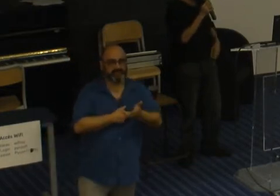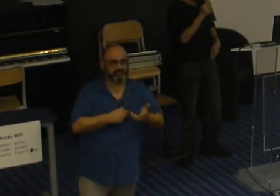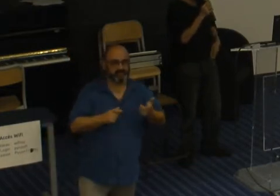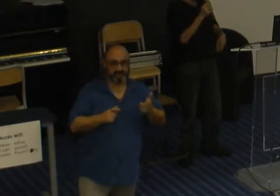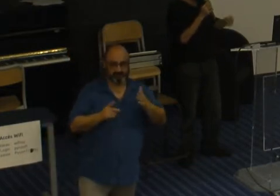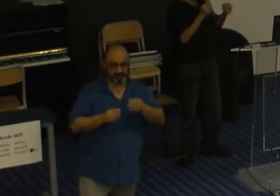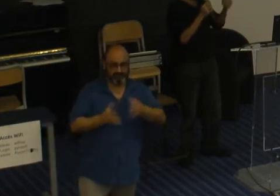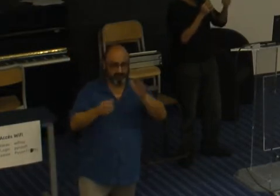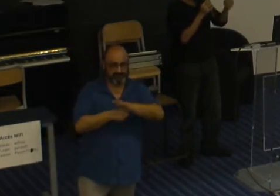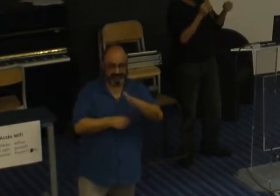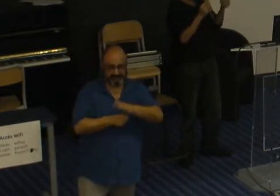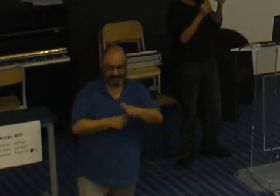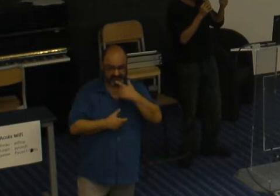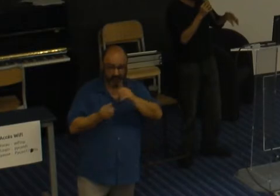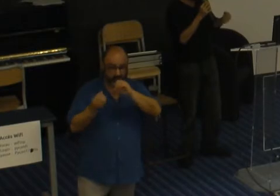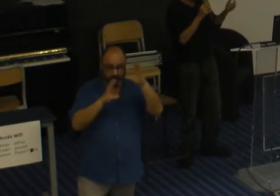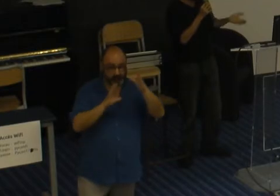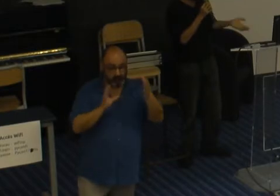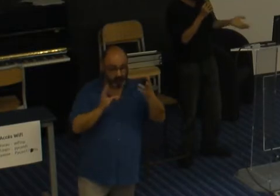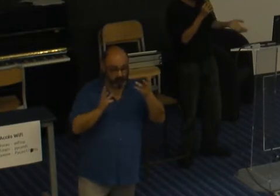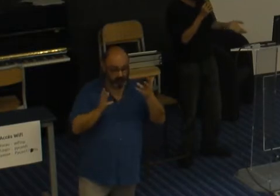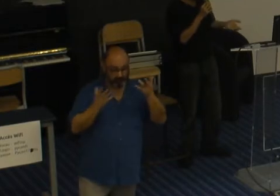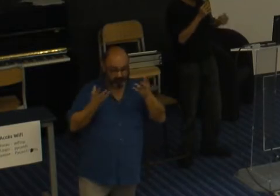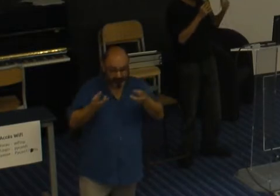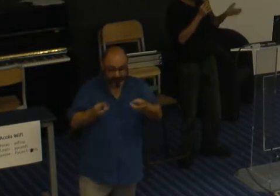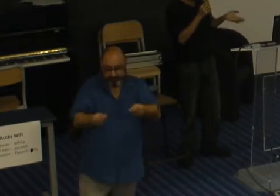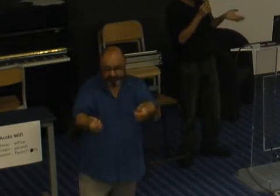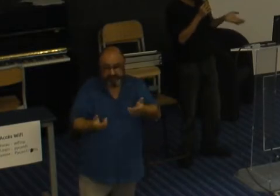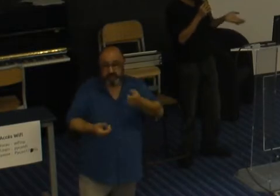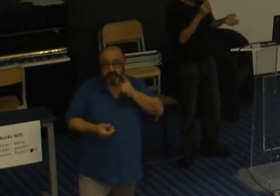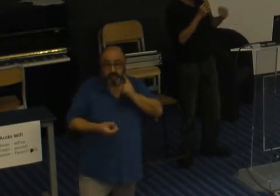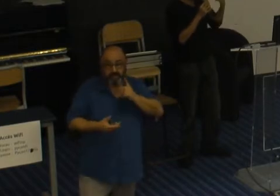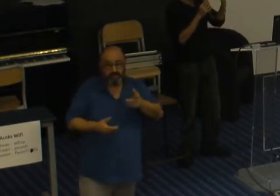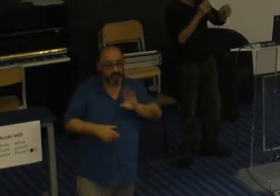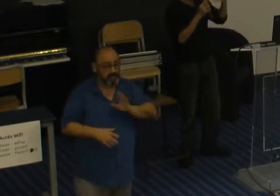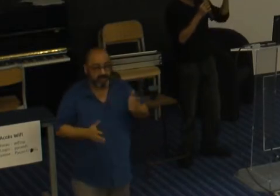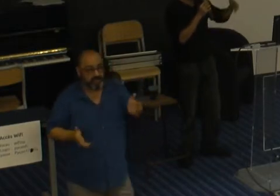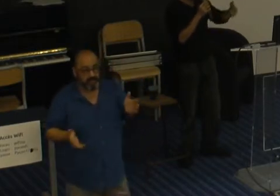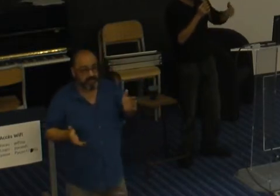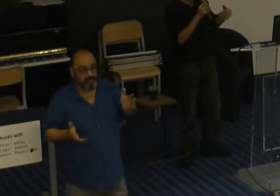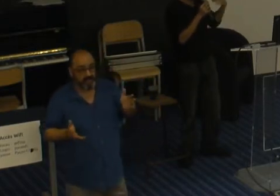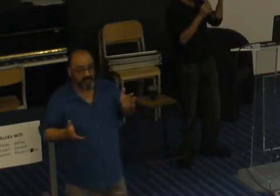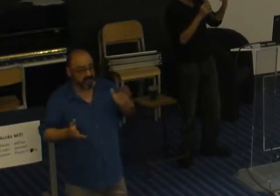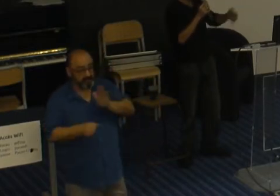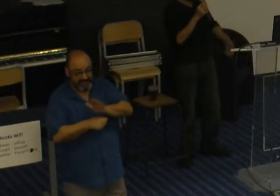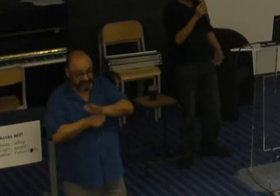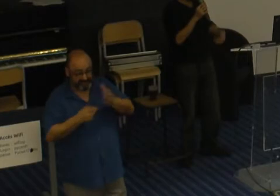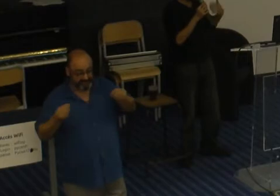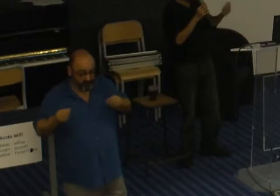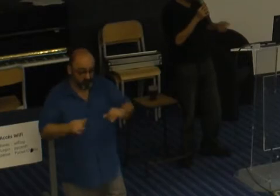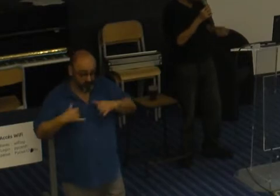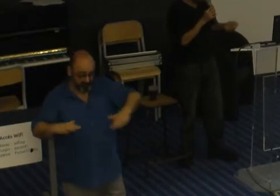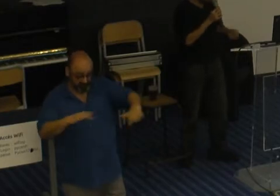que ces notions sont moins présentes. Pourquoi ? Simplement parce qu'on n'a pas fait baigner les jeunes enfants là-dedans.